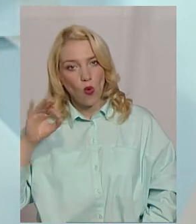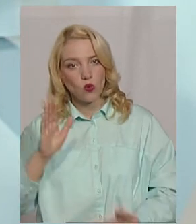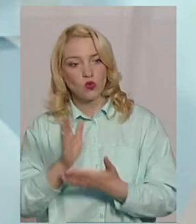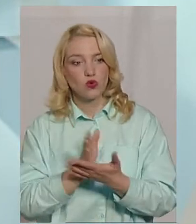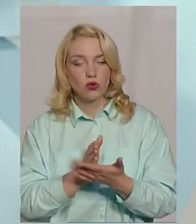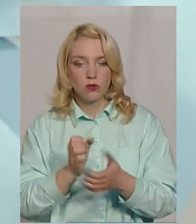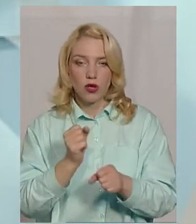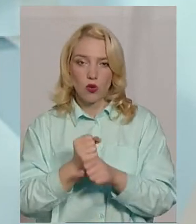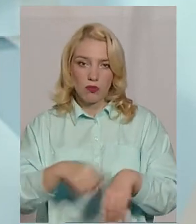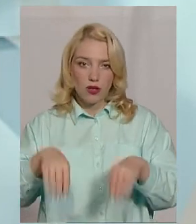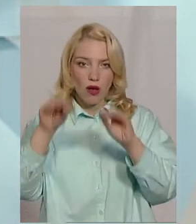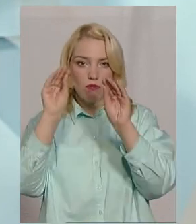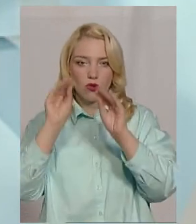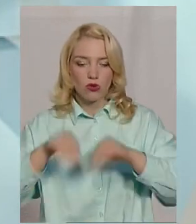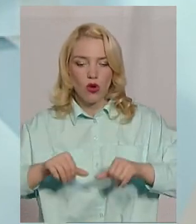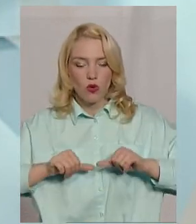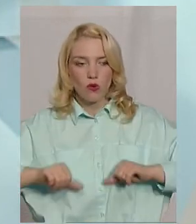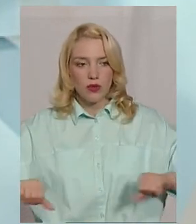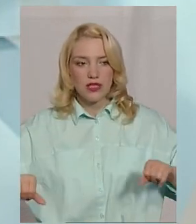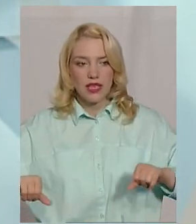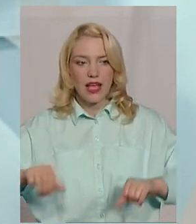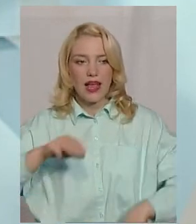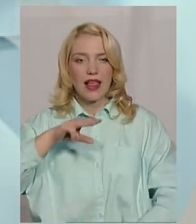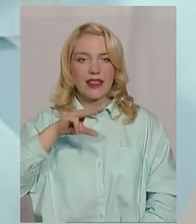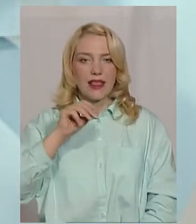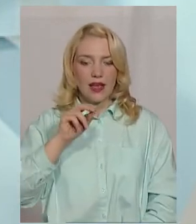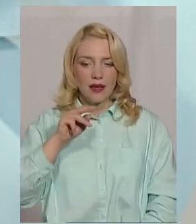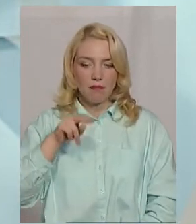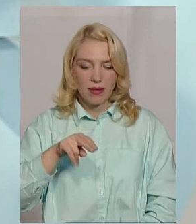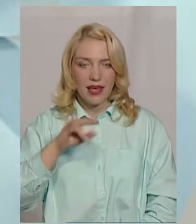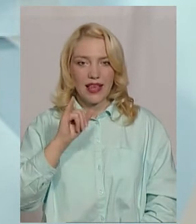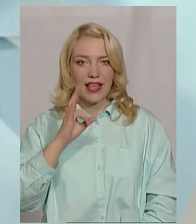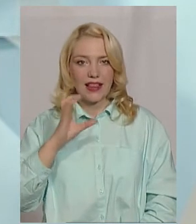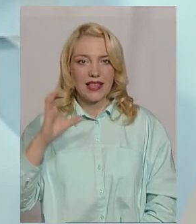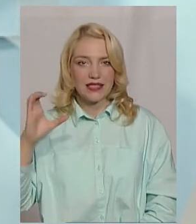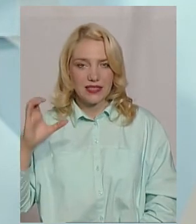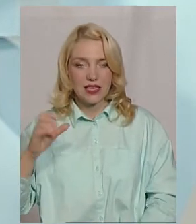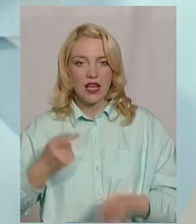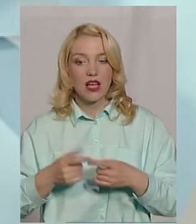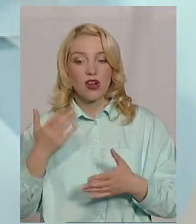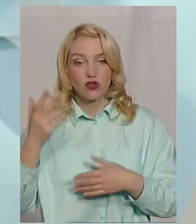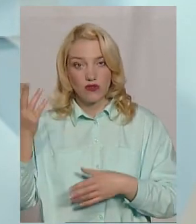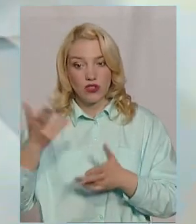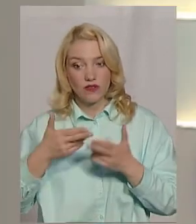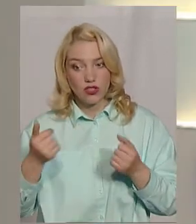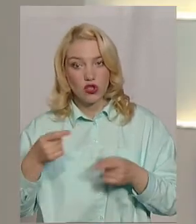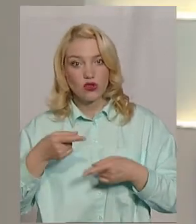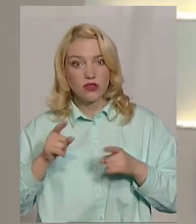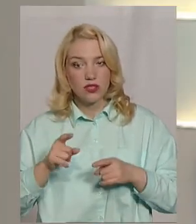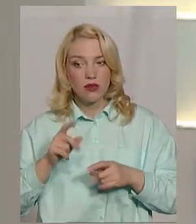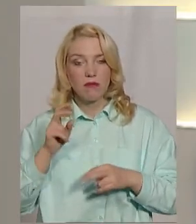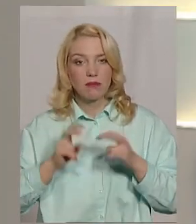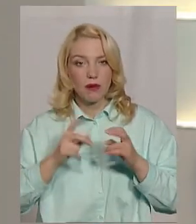робить протокол комісія по ТЕБІНС. Якщо вони визнали, що дійсно підприємство потрапило